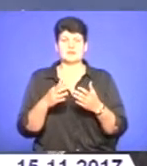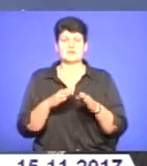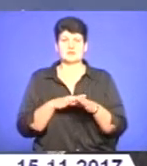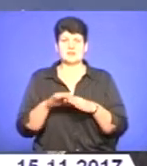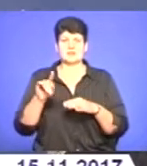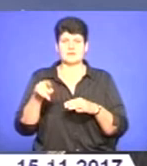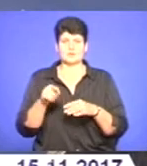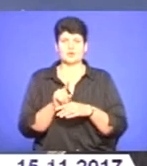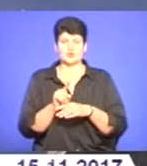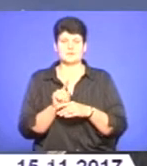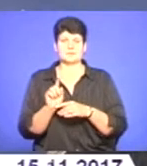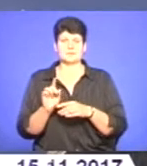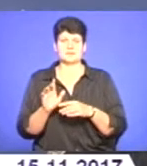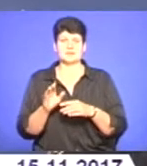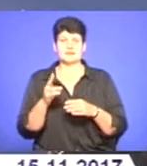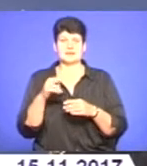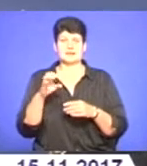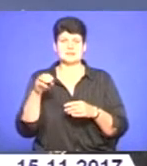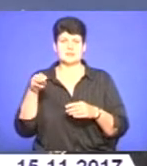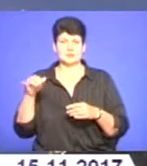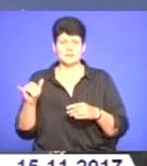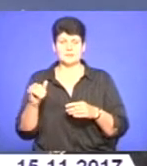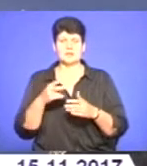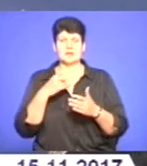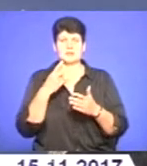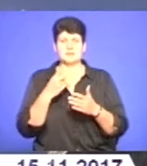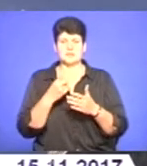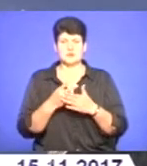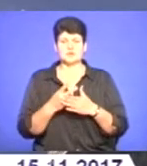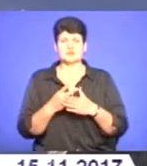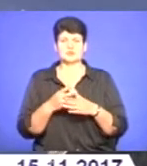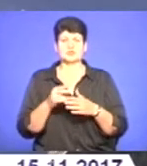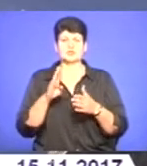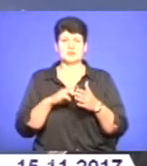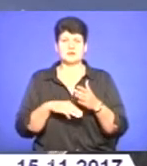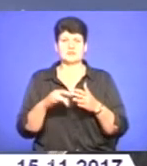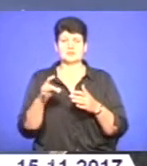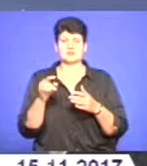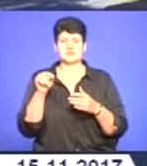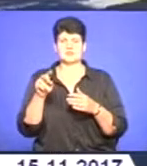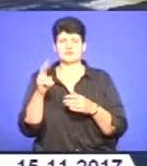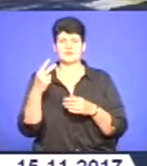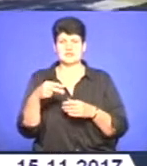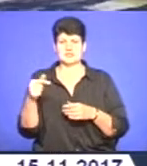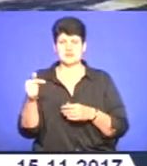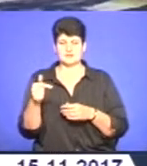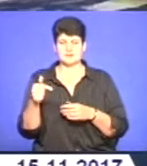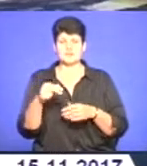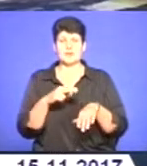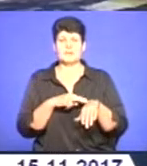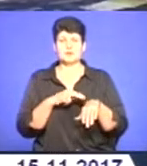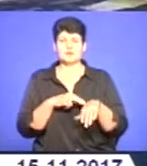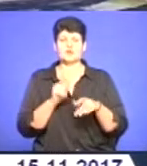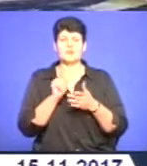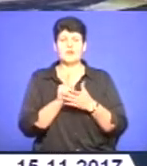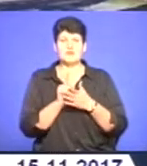норм і стандартів ДСТУ, передбачаємо статтєвну відповідальність у вигляді штрафу в розміні 1020 гривень. Патрульні зобов'язали